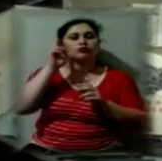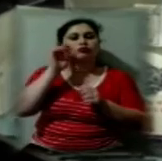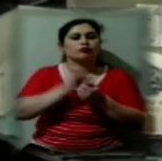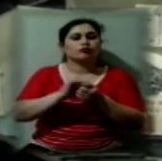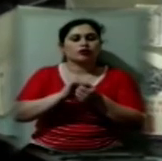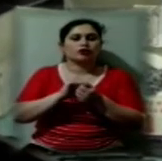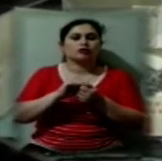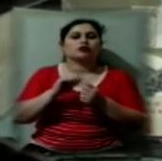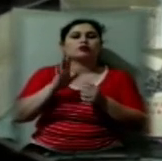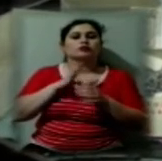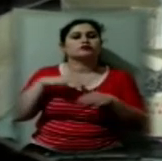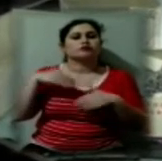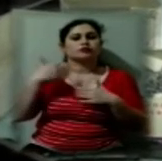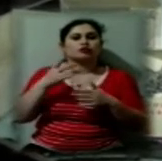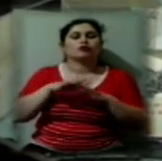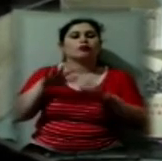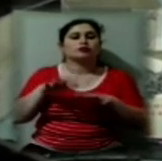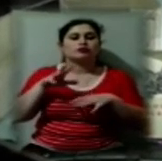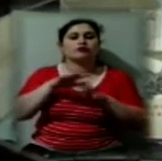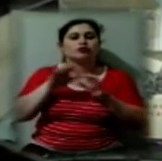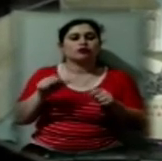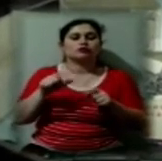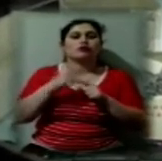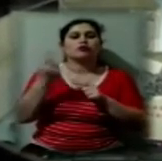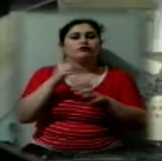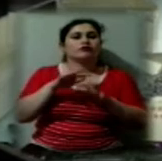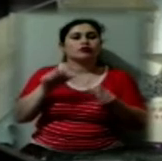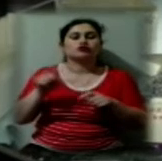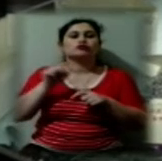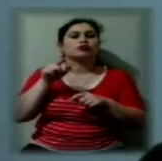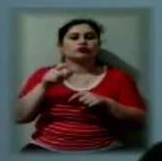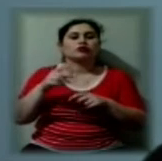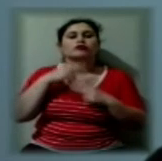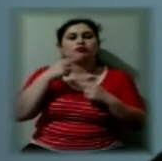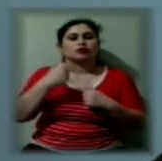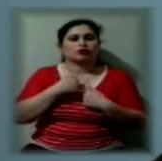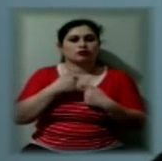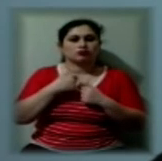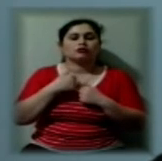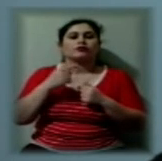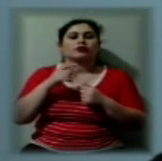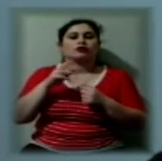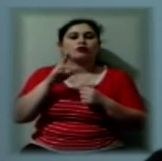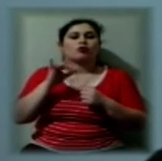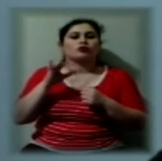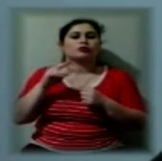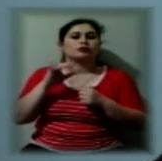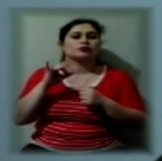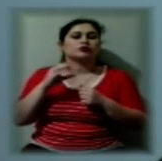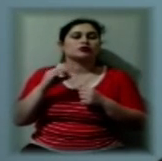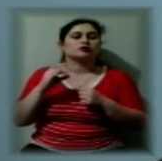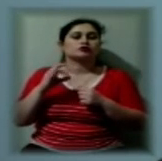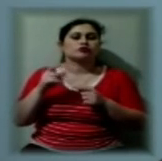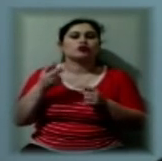Зверталися ми до місцевої влади, до обласної влади, щоб вони звернули на нас увагу. Комунальні підприємства, установи